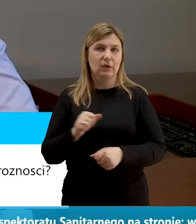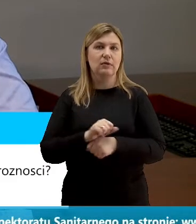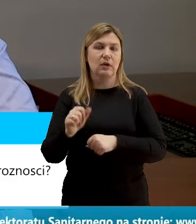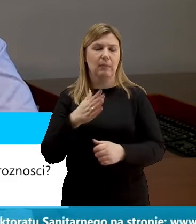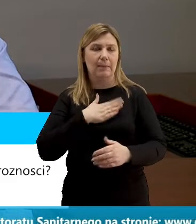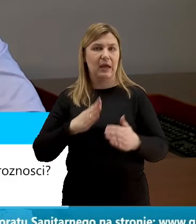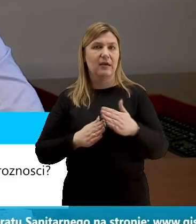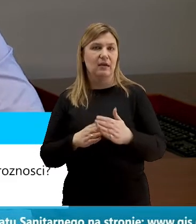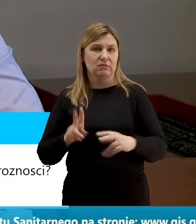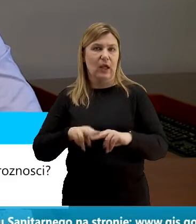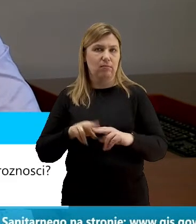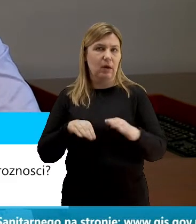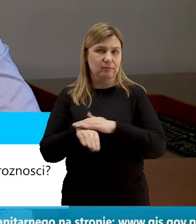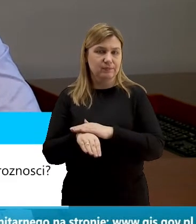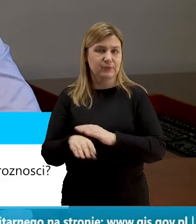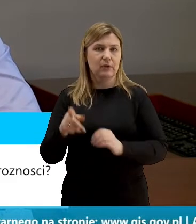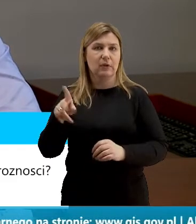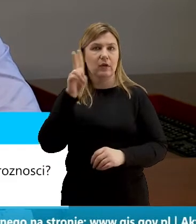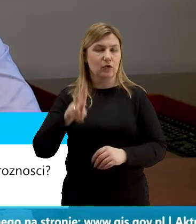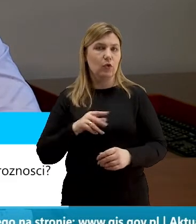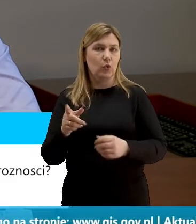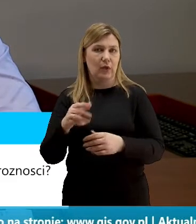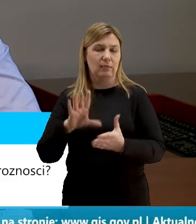proszę się nie obawiać w instytucjach miasta powinno to